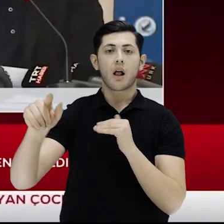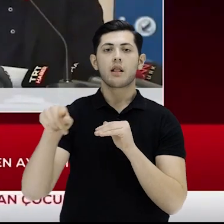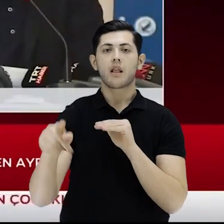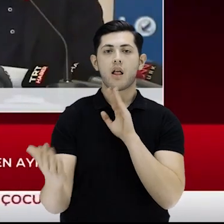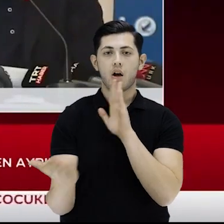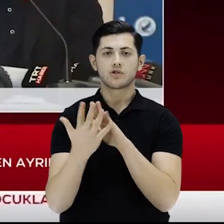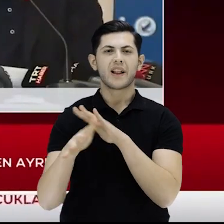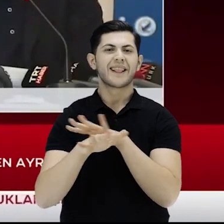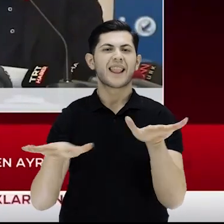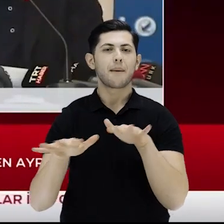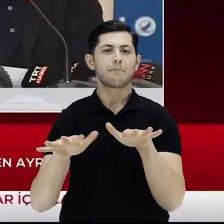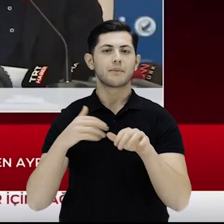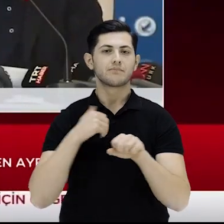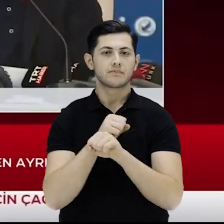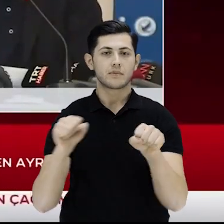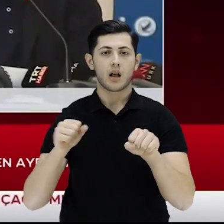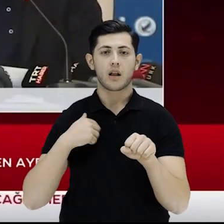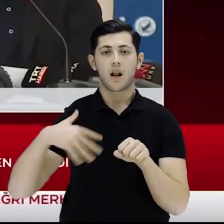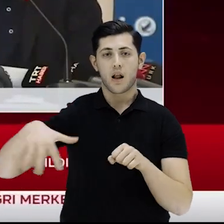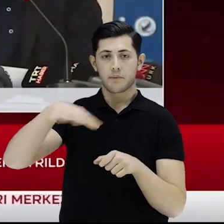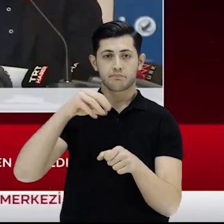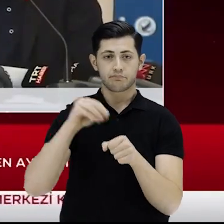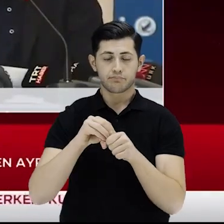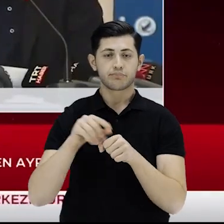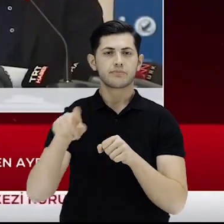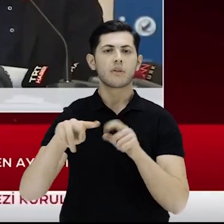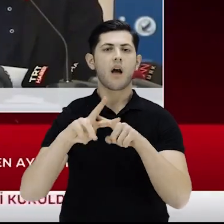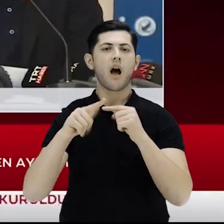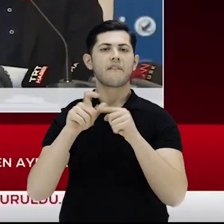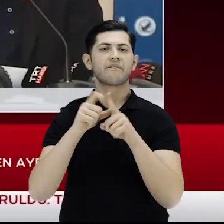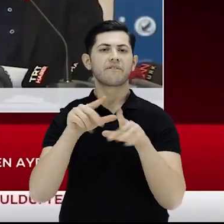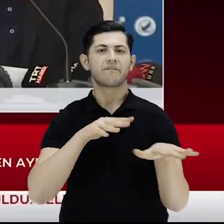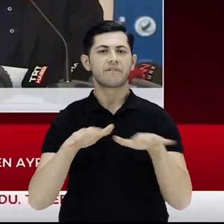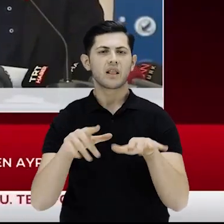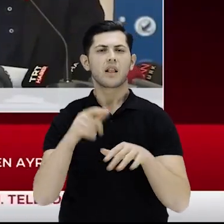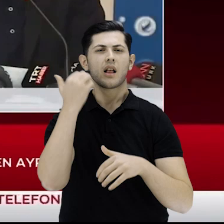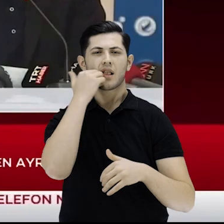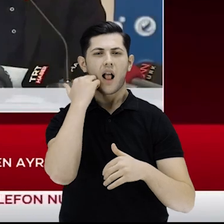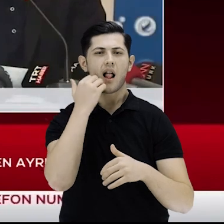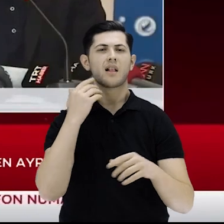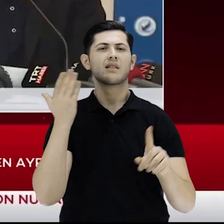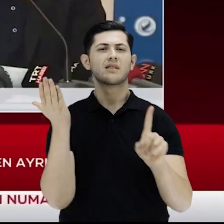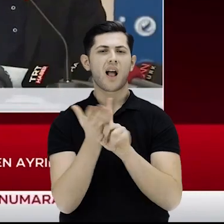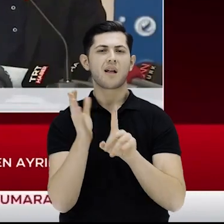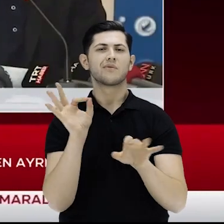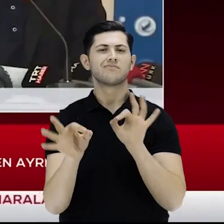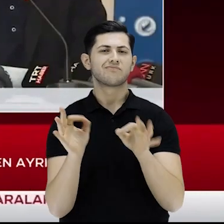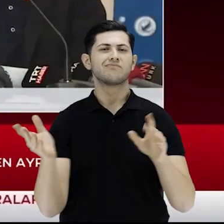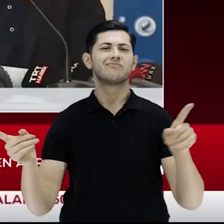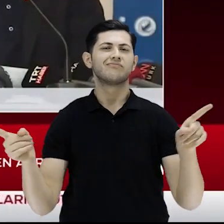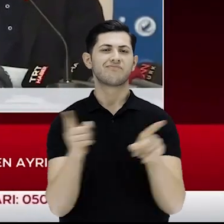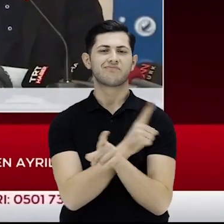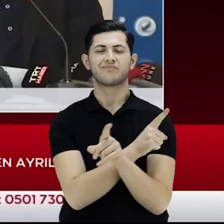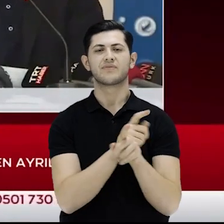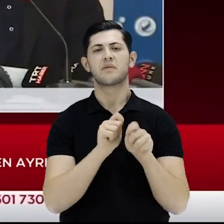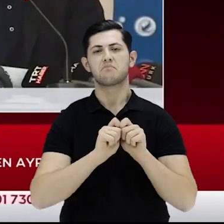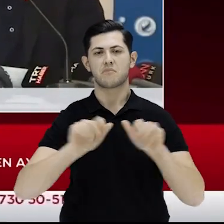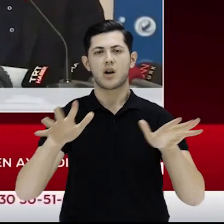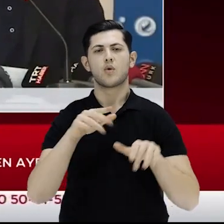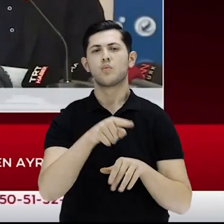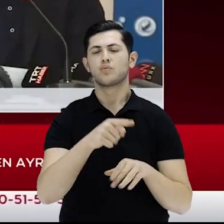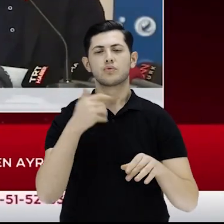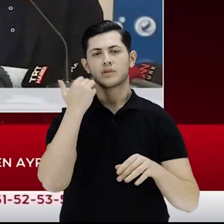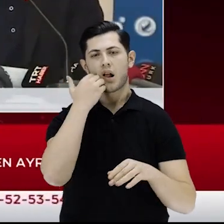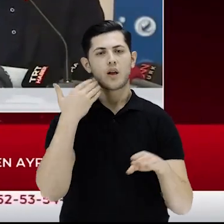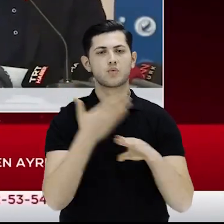insanların karşı karşıya kaldığı, depremzilerin karşı karşıya kaldığı afete yalanlar üzerinden başka afetler ekliyorlar. Bunun doğru olmadığını